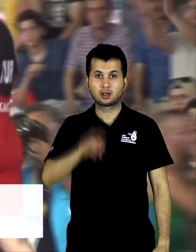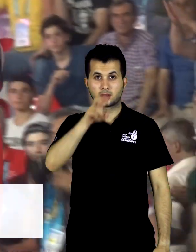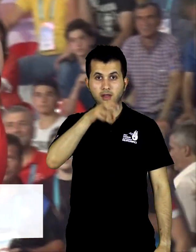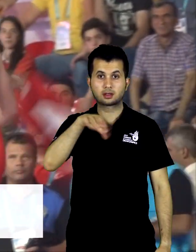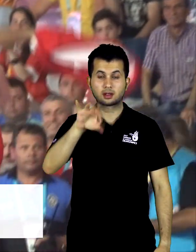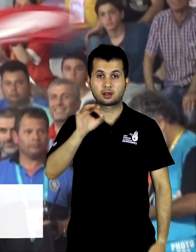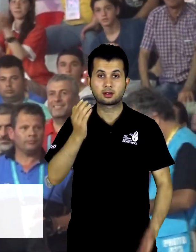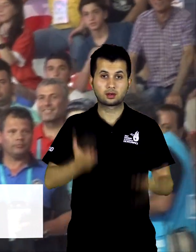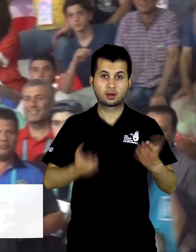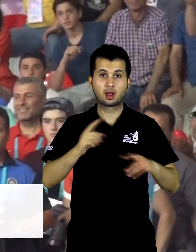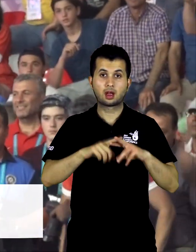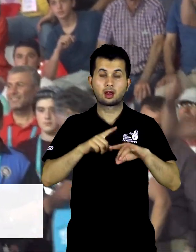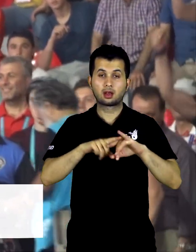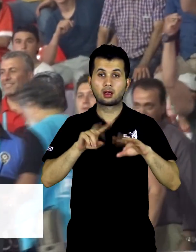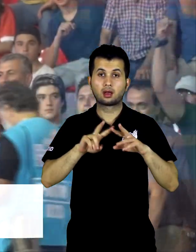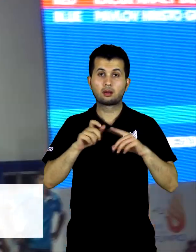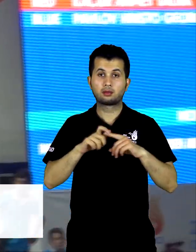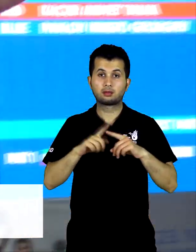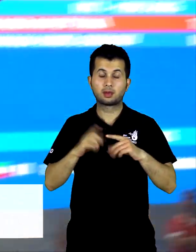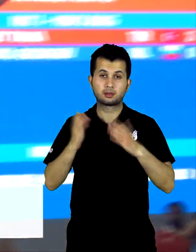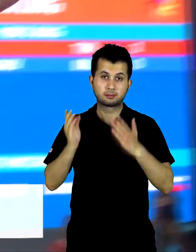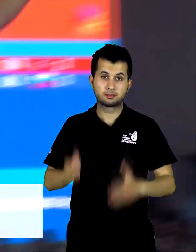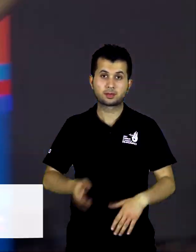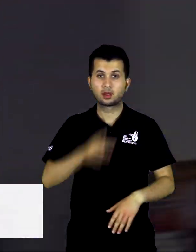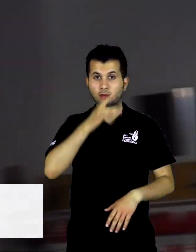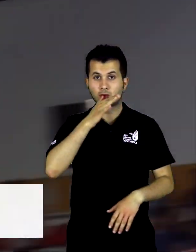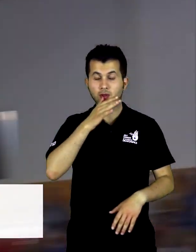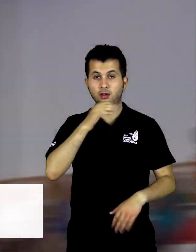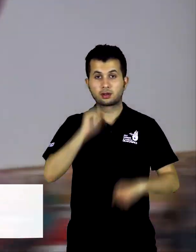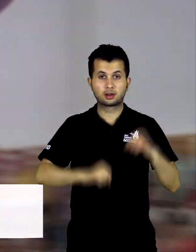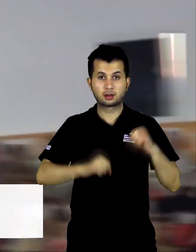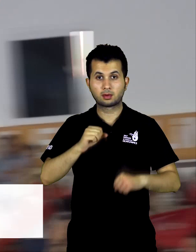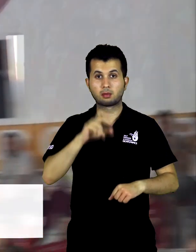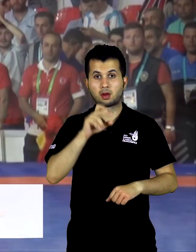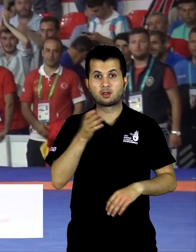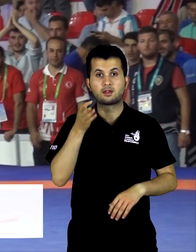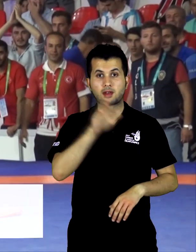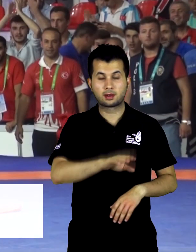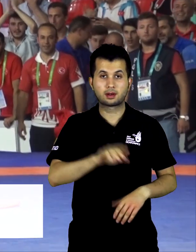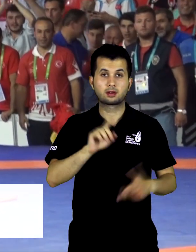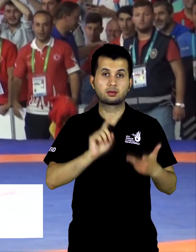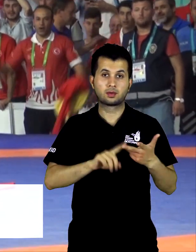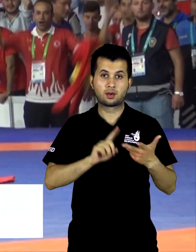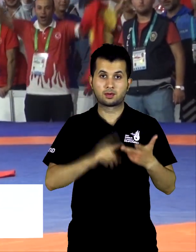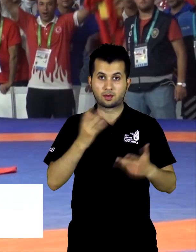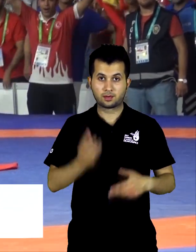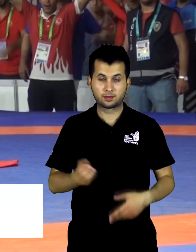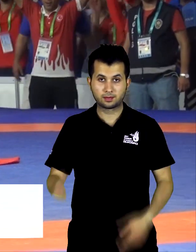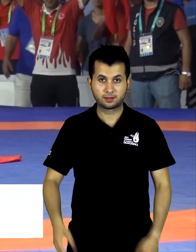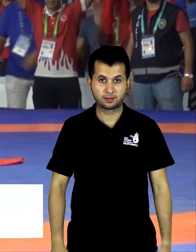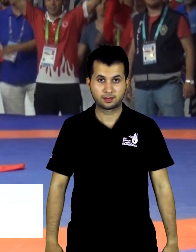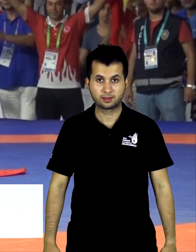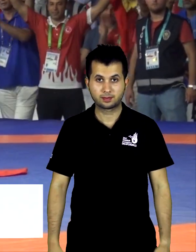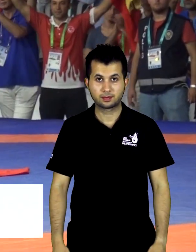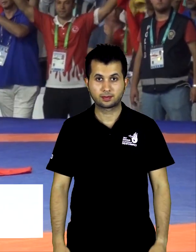80 kiloda Ahmet Talha Kaçur, Bulgar rakibi Hristo Gergev Pavlov'u yenerek bronz madalyanın sahibi oldu.